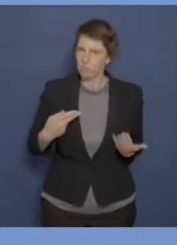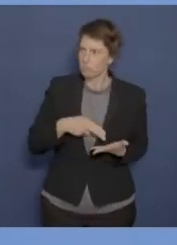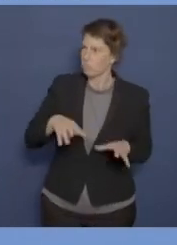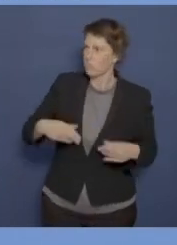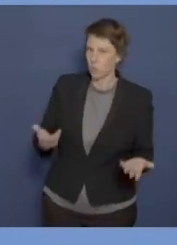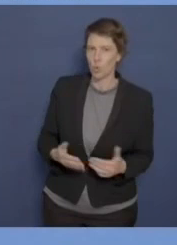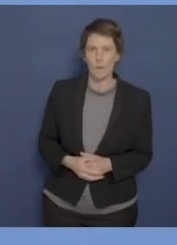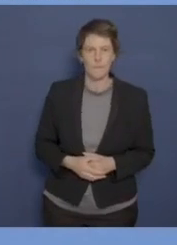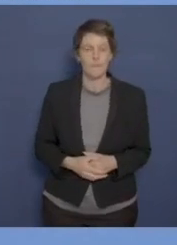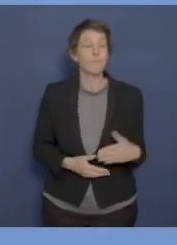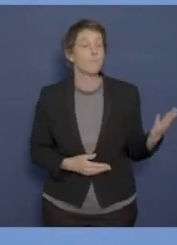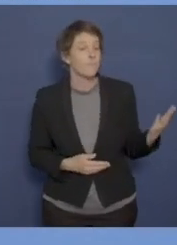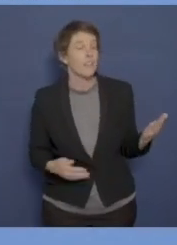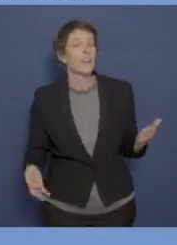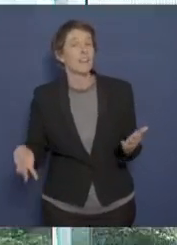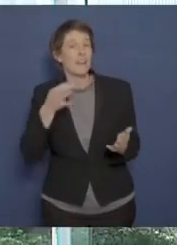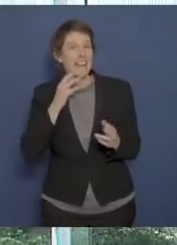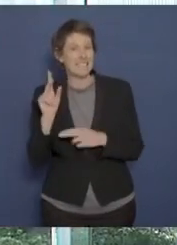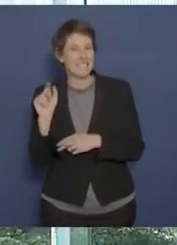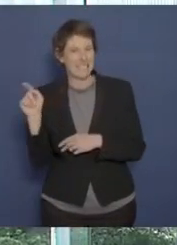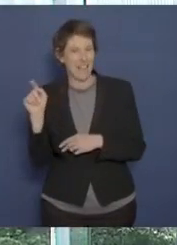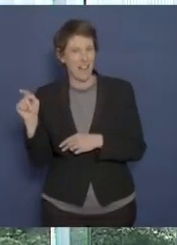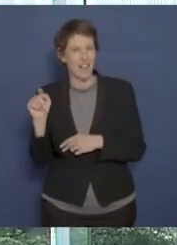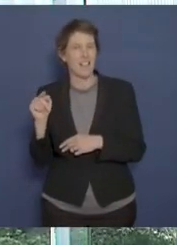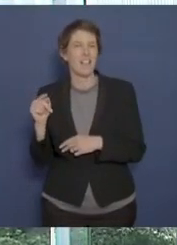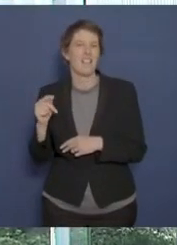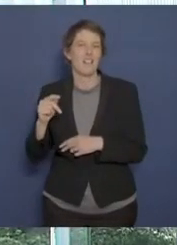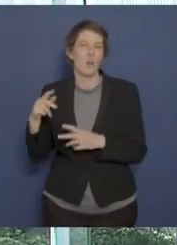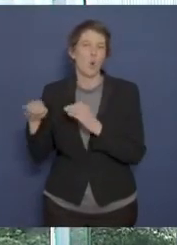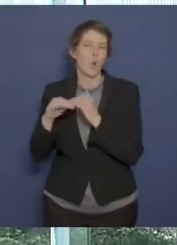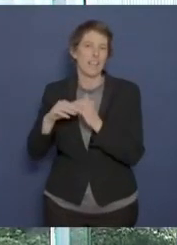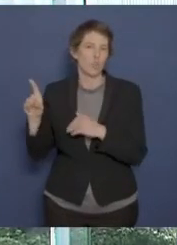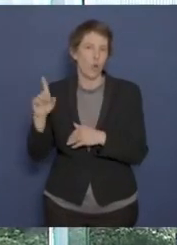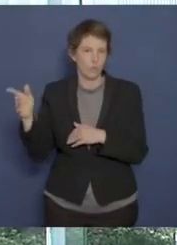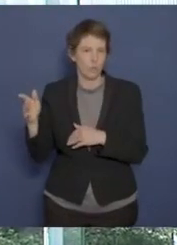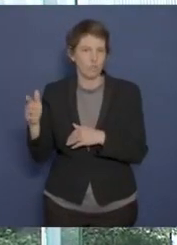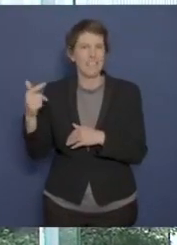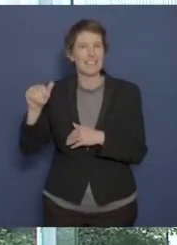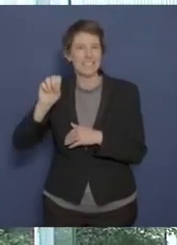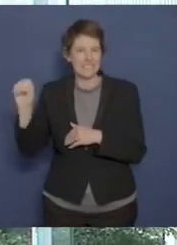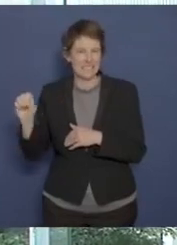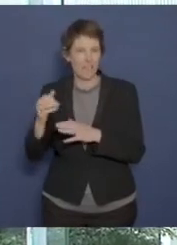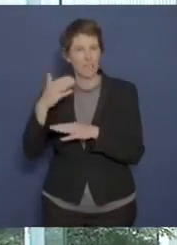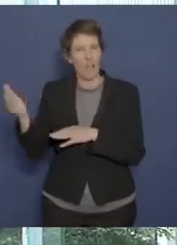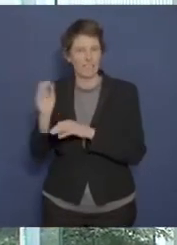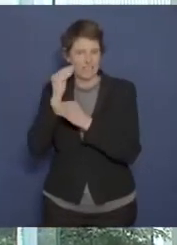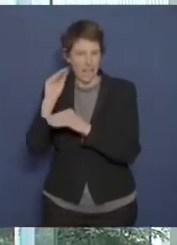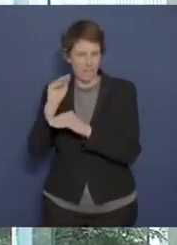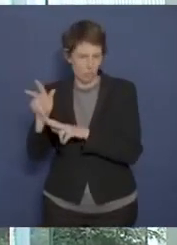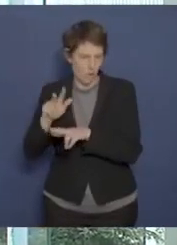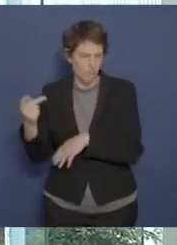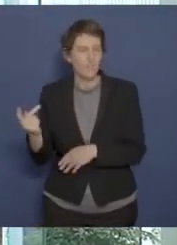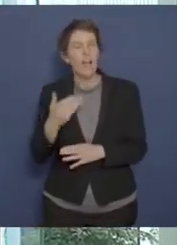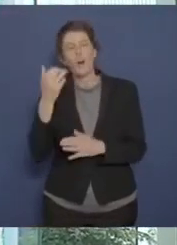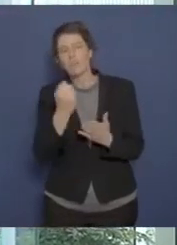Eine Frage digital von dem Kollegen Dolgunow von der Nachrichtenagentur TASS. Auswärtiges Amt oder an